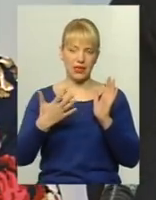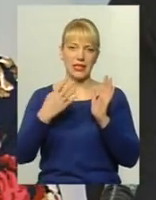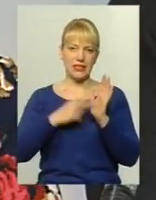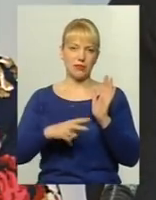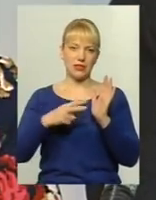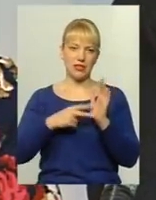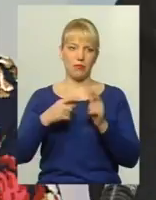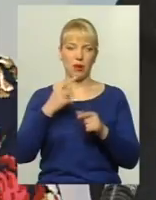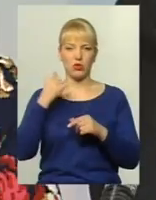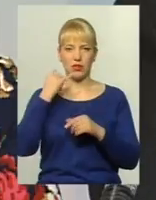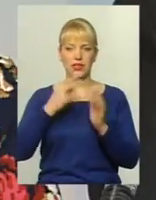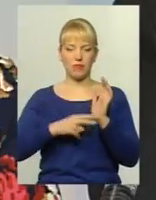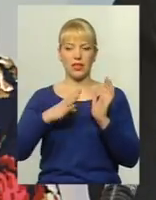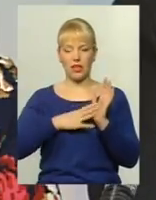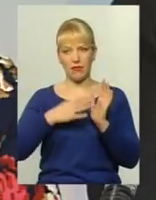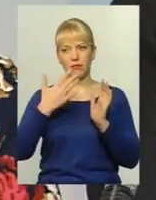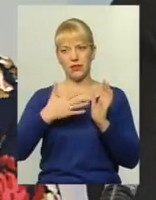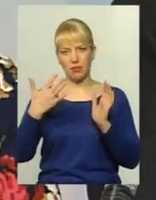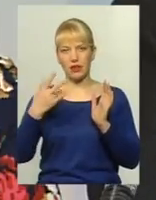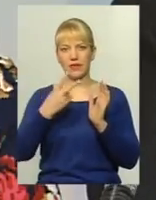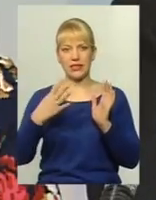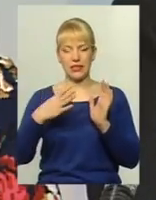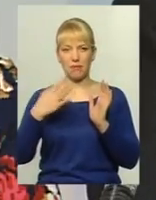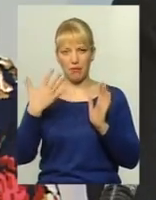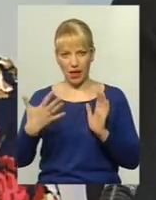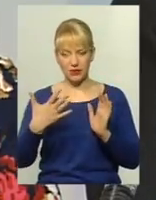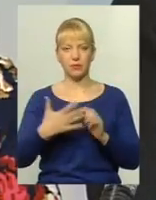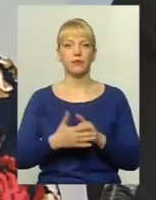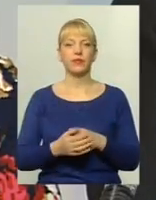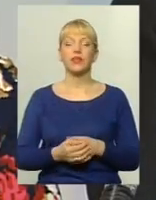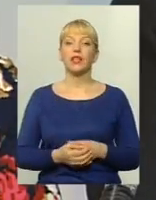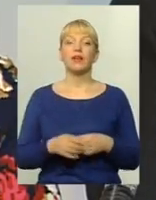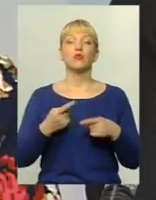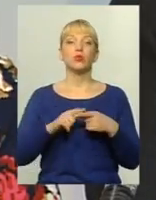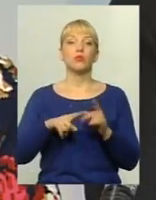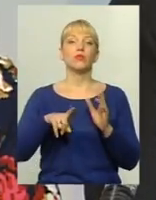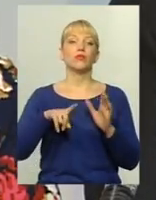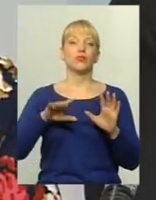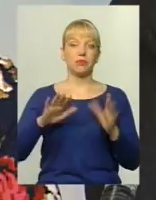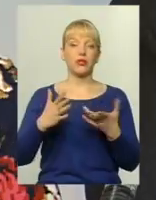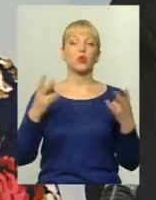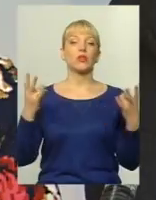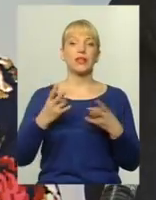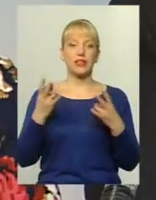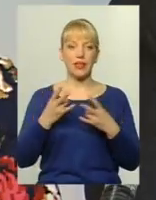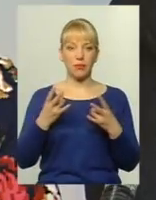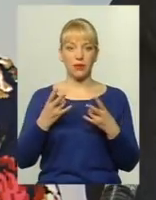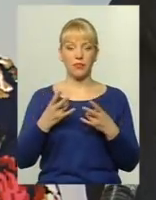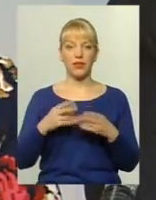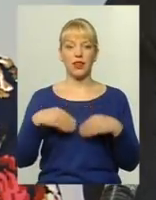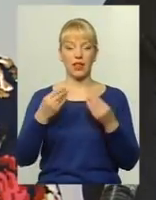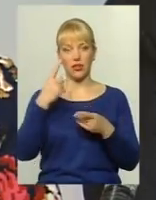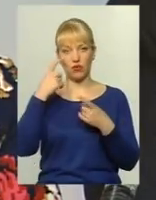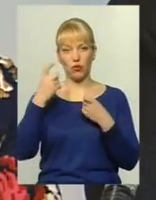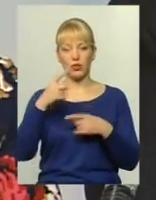або телефон 79 55 25 В даному випадку необхідно надати